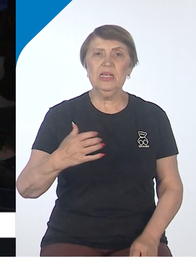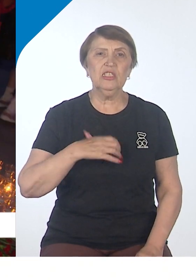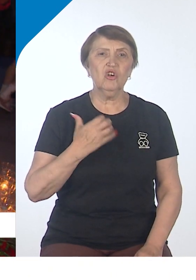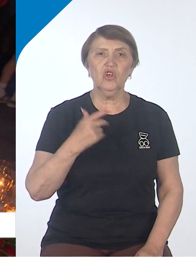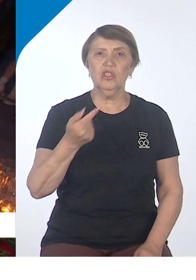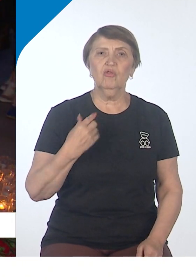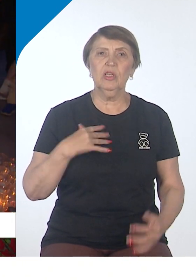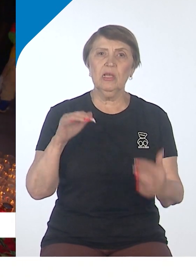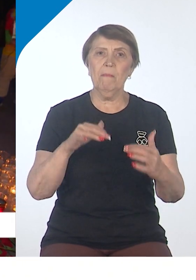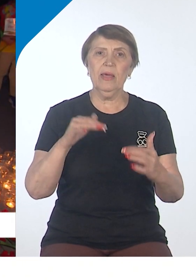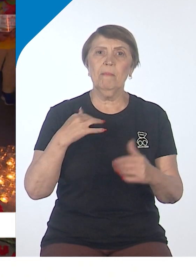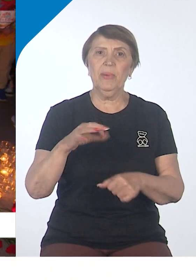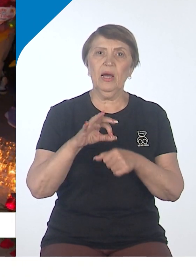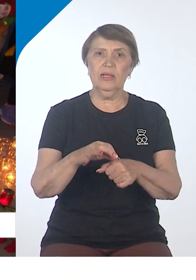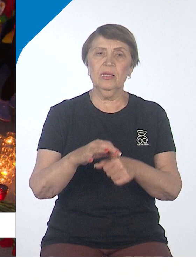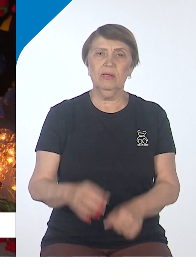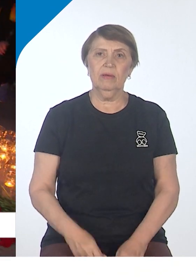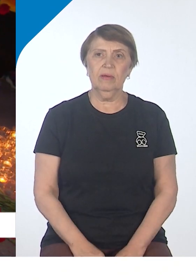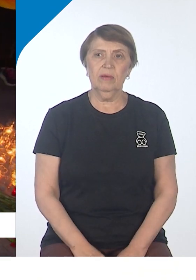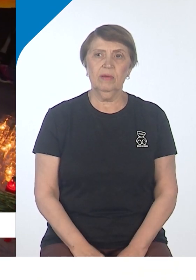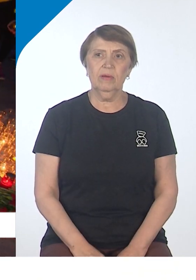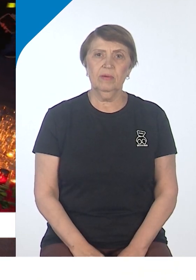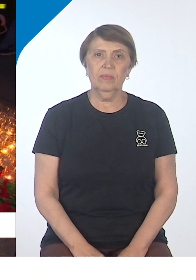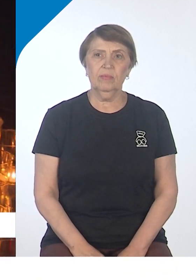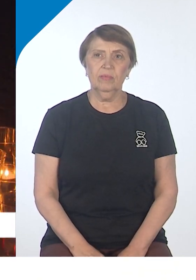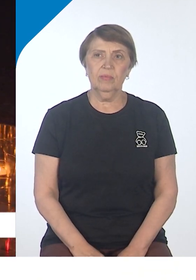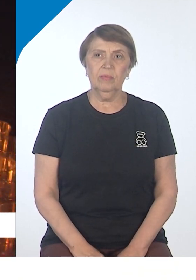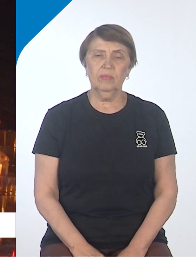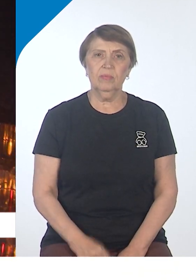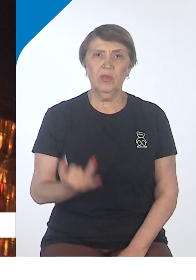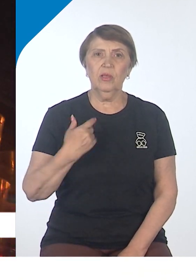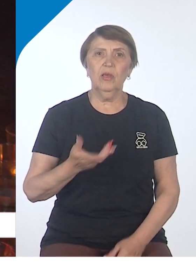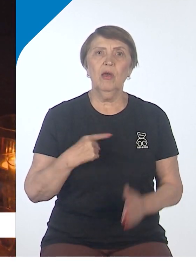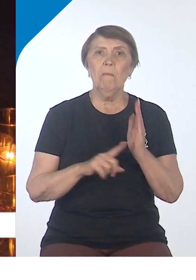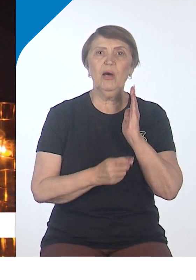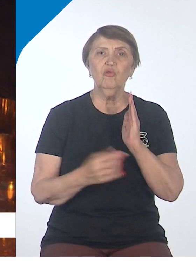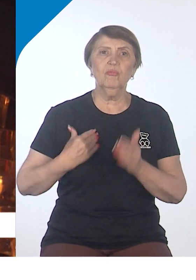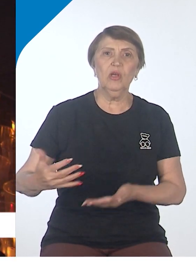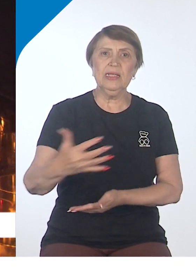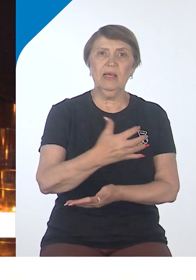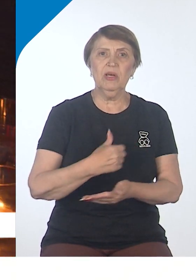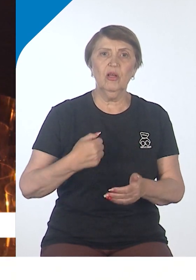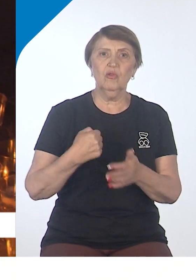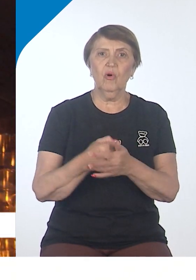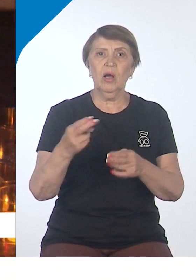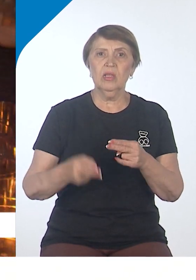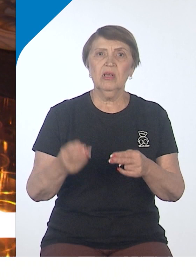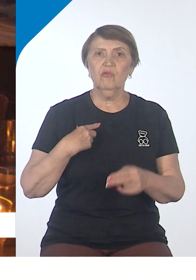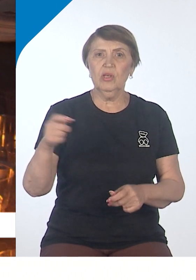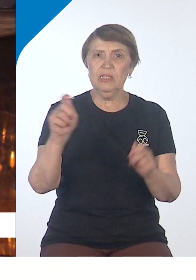Ну, и после он уже на лошадях собирали погибших до конца войны. Дед ушел в армию